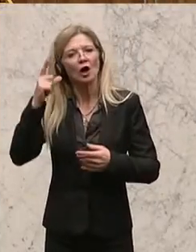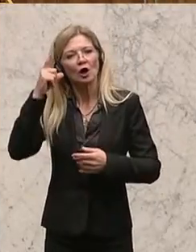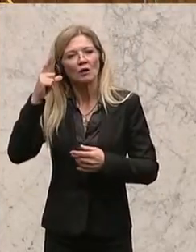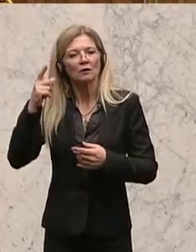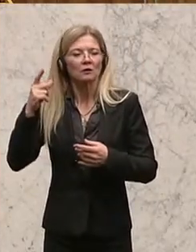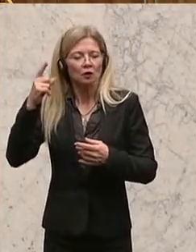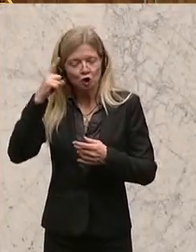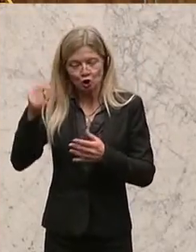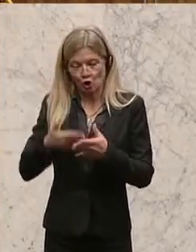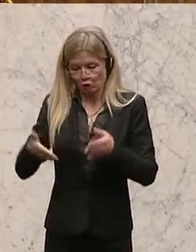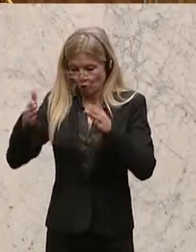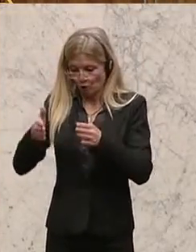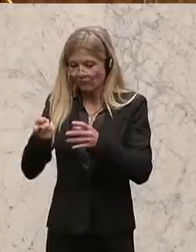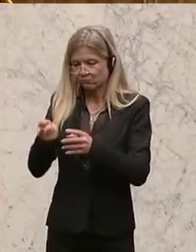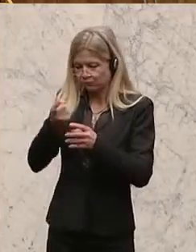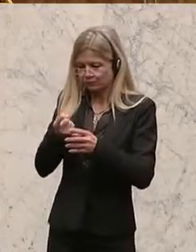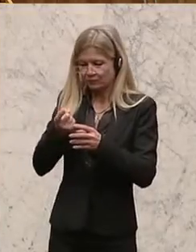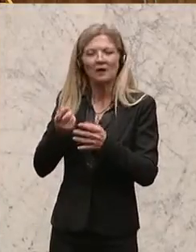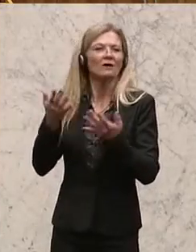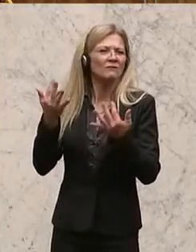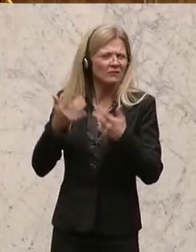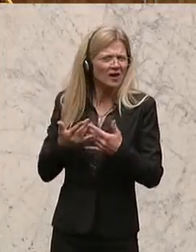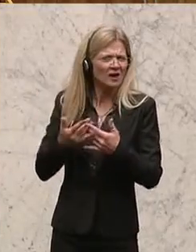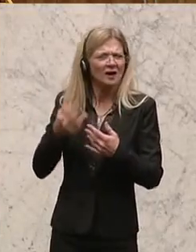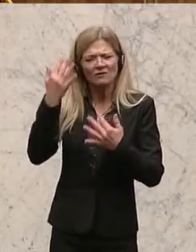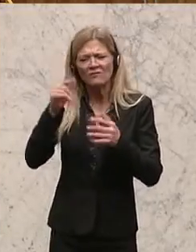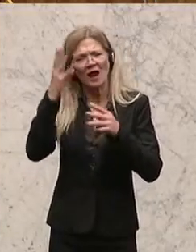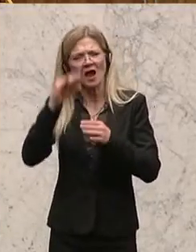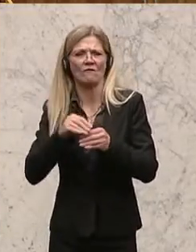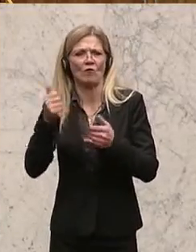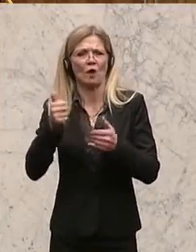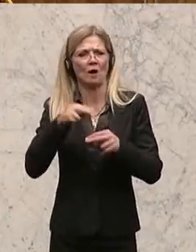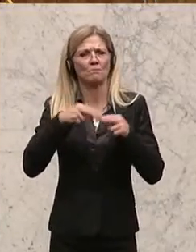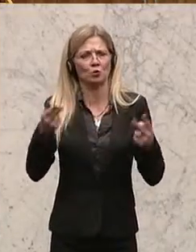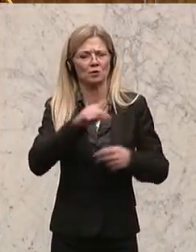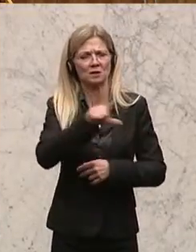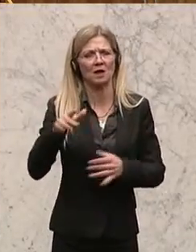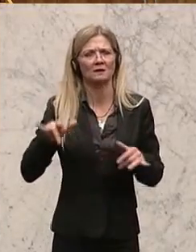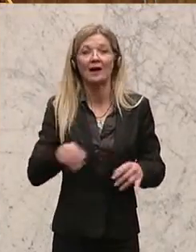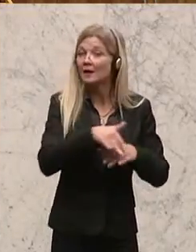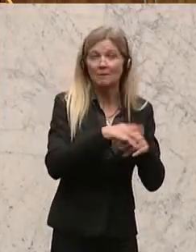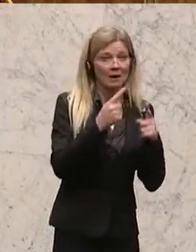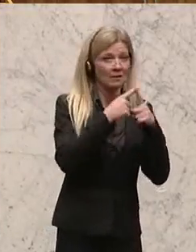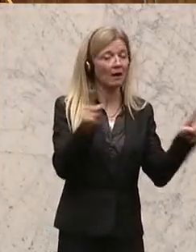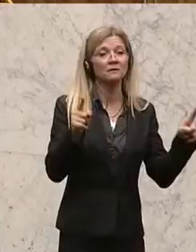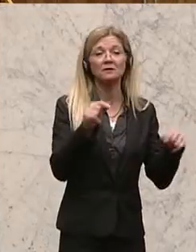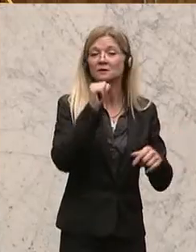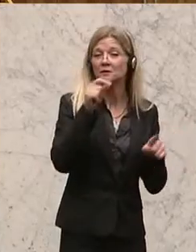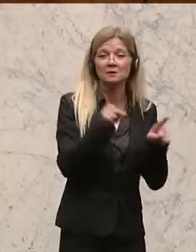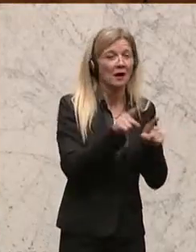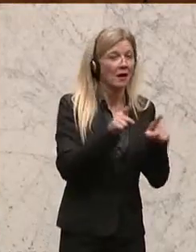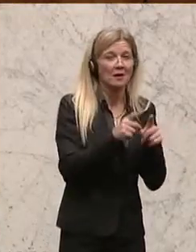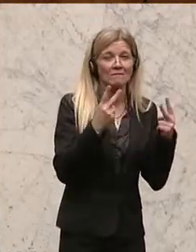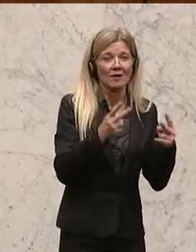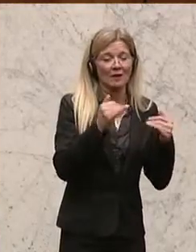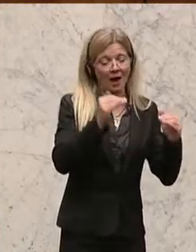Bei den Gemeinden ist das nicht so. Bei den Gemeinden ist nicht jeder Bürger gleich viel wert, sondern da wird es nach dem sogenannten abgestuften Bevölkerungsschlüssel